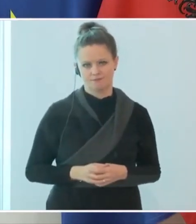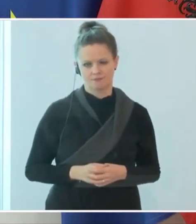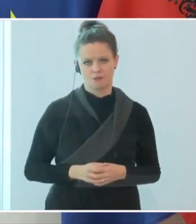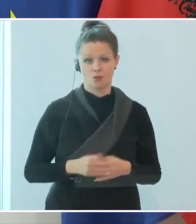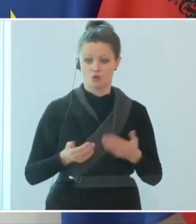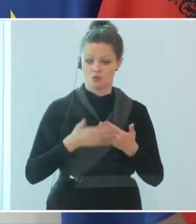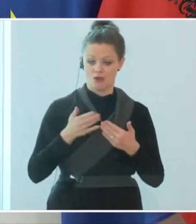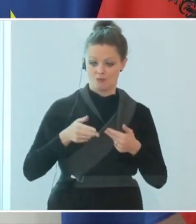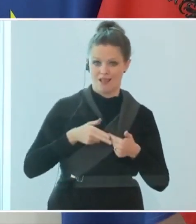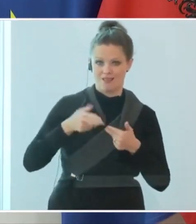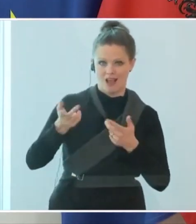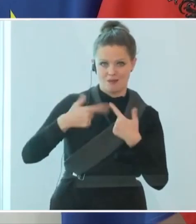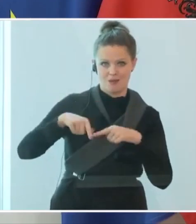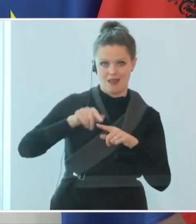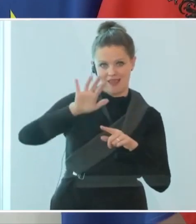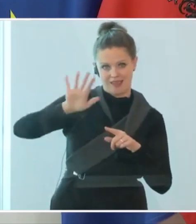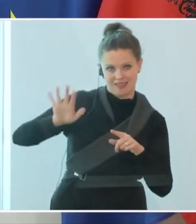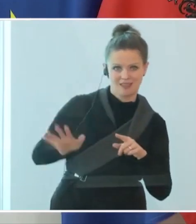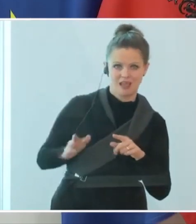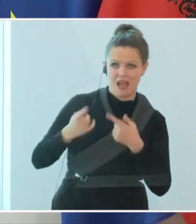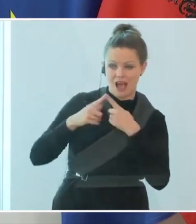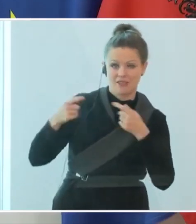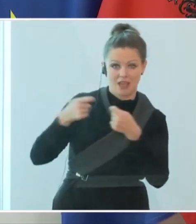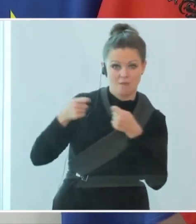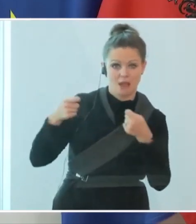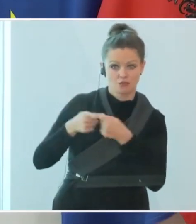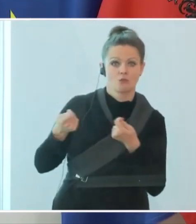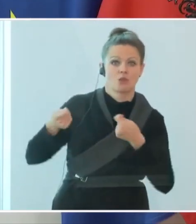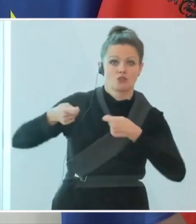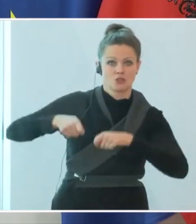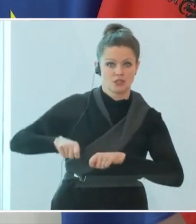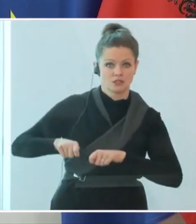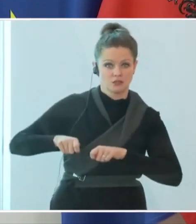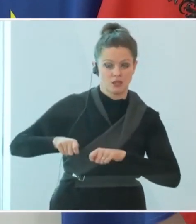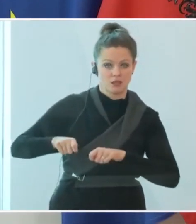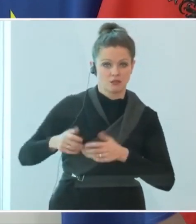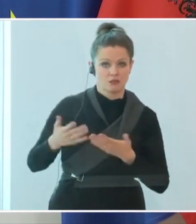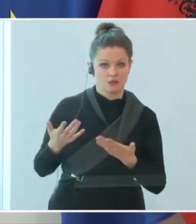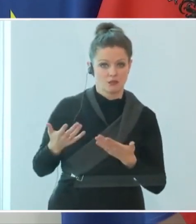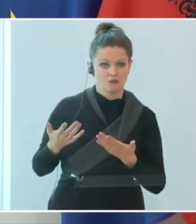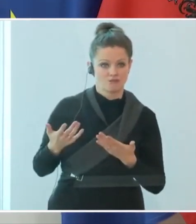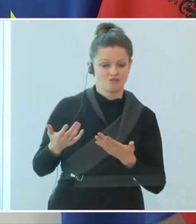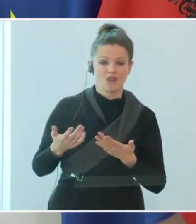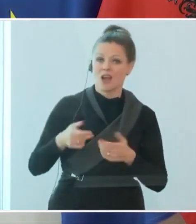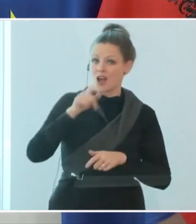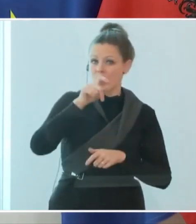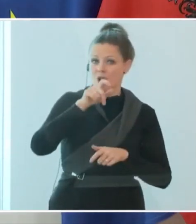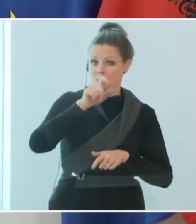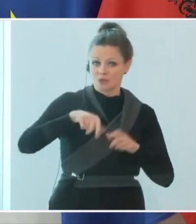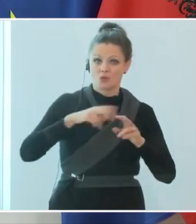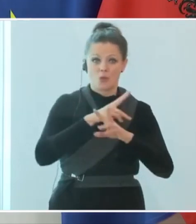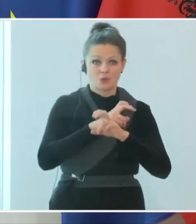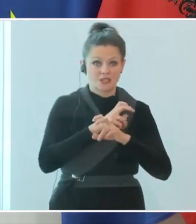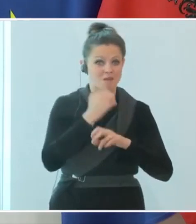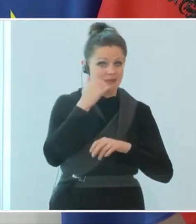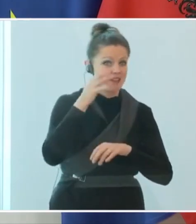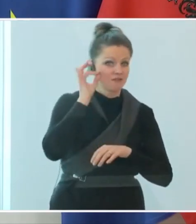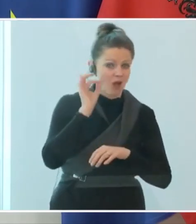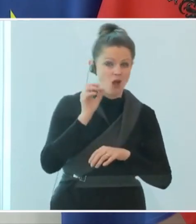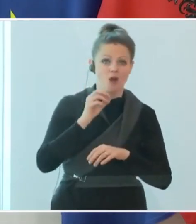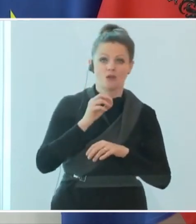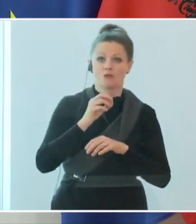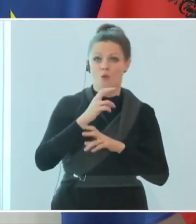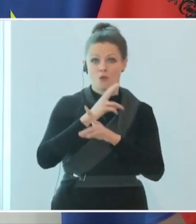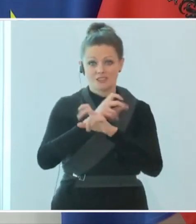wenn Nachbarländer andere Maßnahmen beschließen, nach wie vor die Österreicherinnen und Österreicher, die Menschen, die in Österreich leben, sich an die Beschränkungen